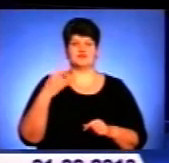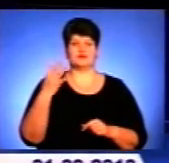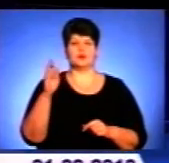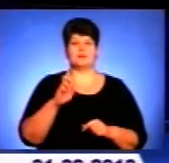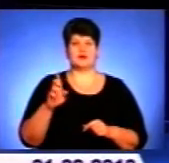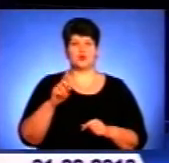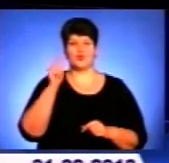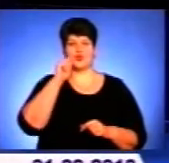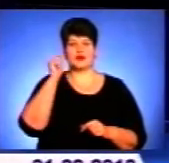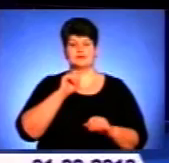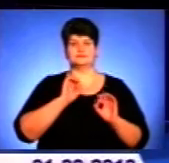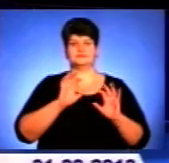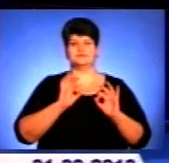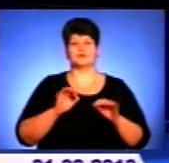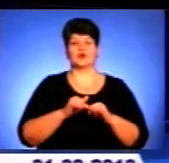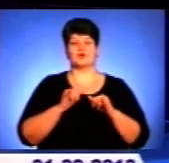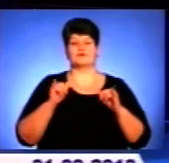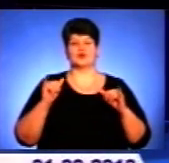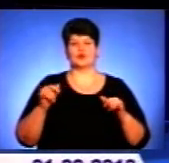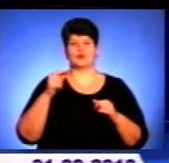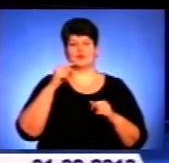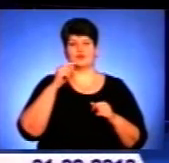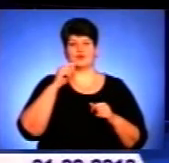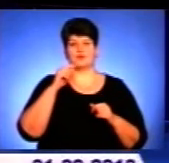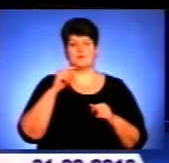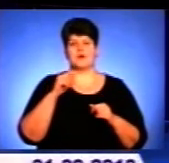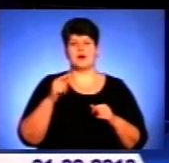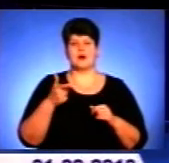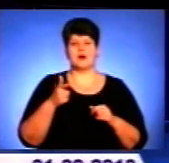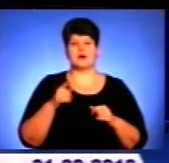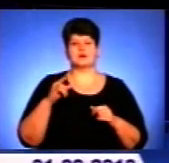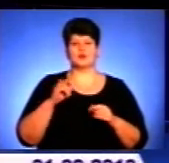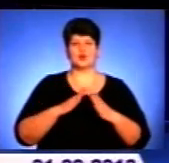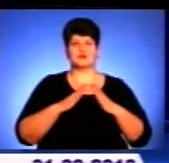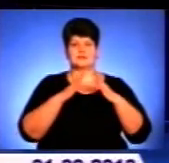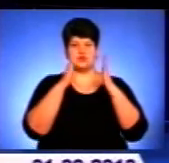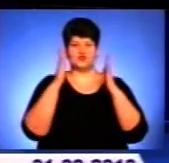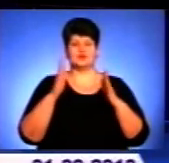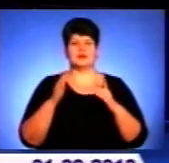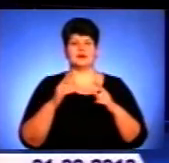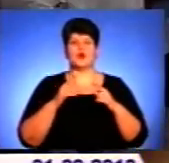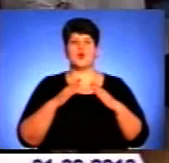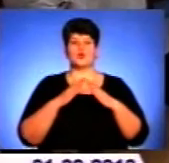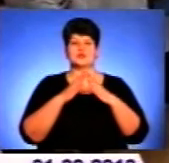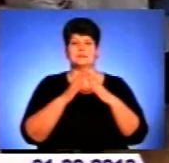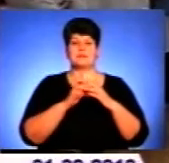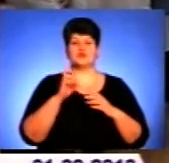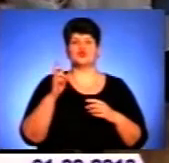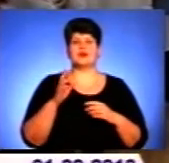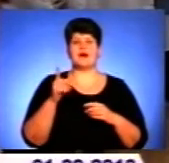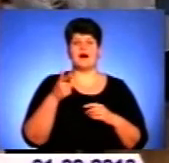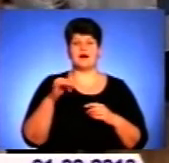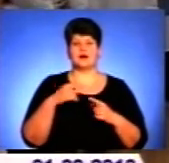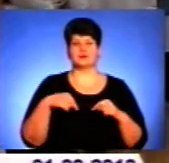стимулюватиме розвиток космічної галузі за рахунок внутрішніх замовлень. Про це заявив прем'єр-міністр України Микола Азаров під час